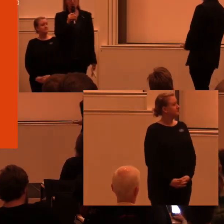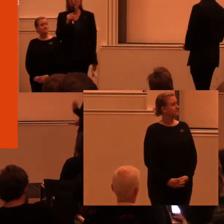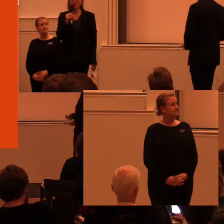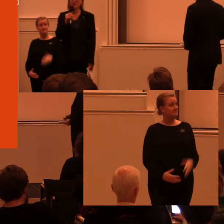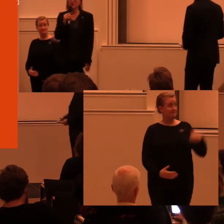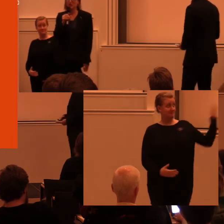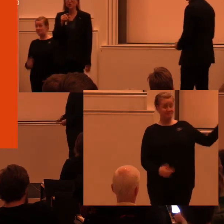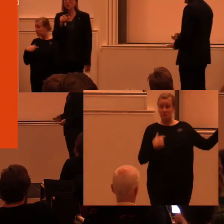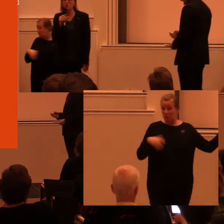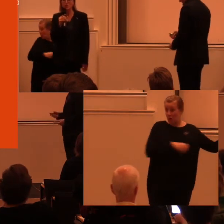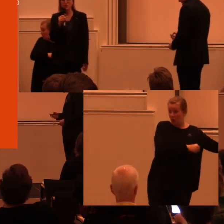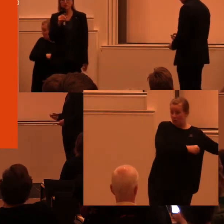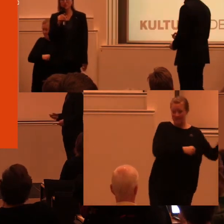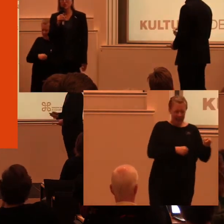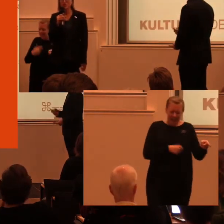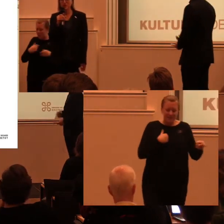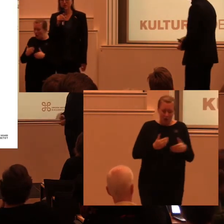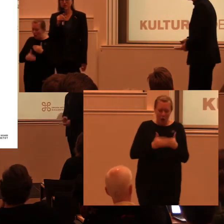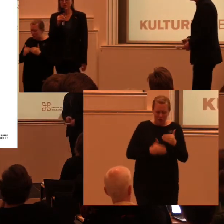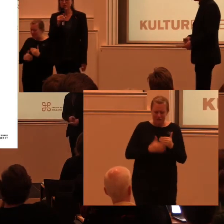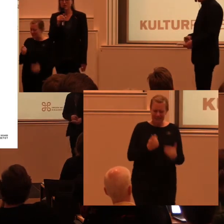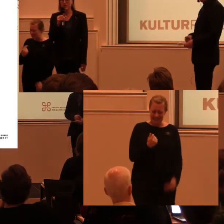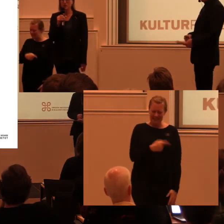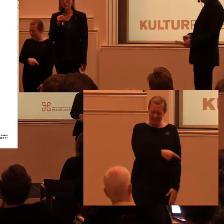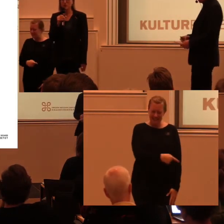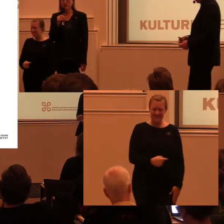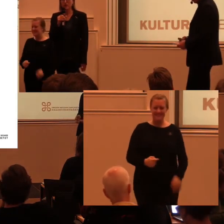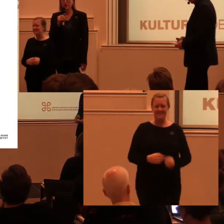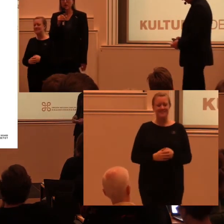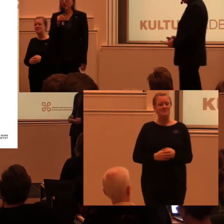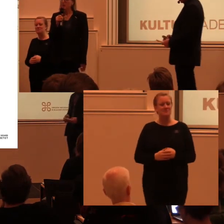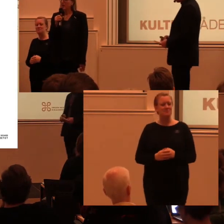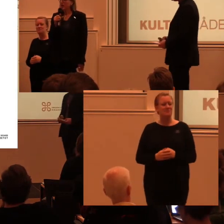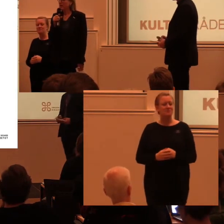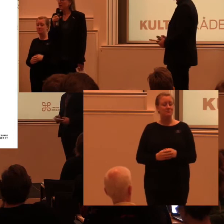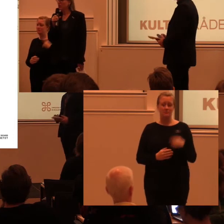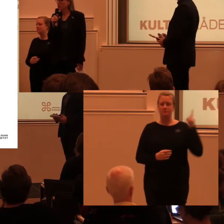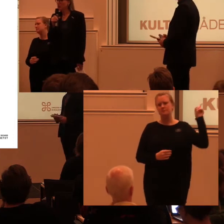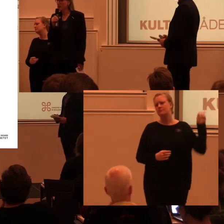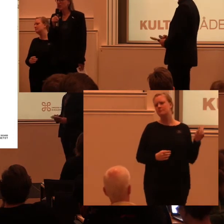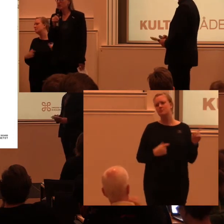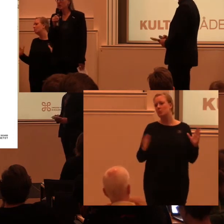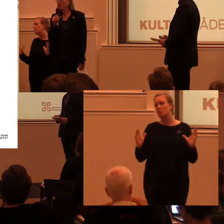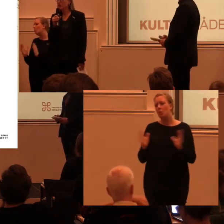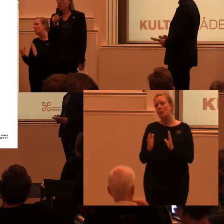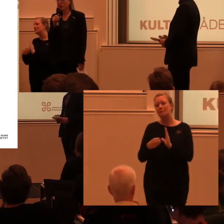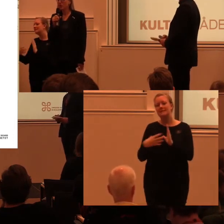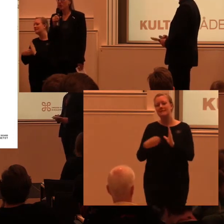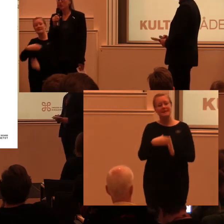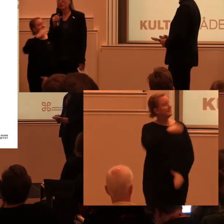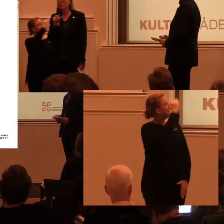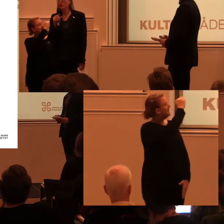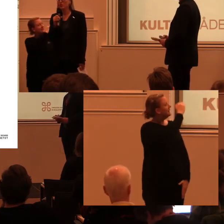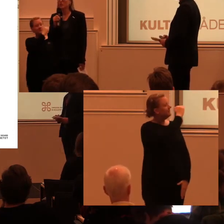Om jag bara får avsluta. Så det här är bara en kort beskrivning av